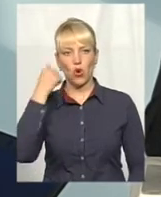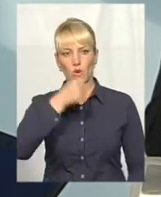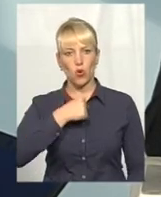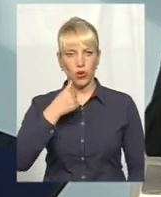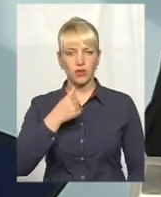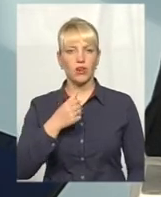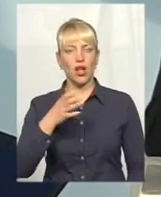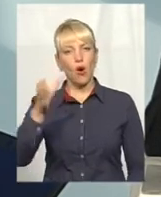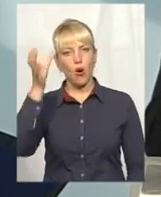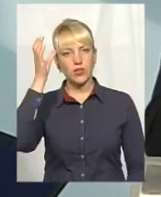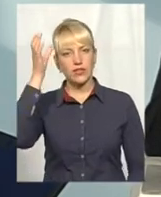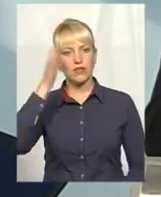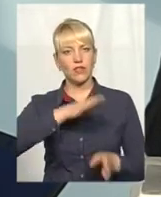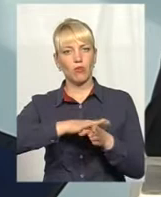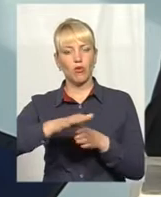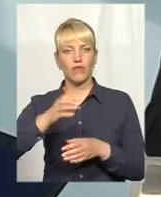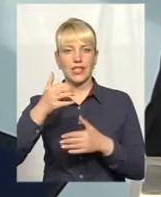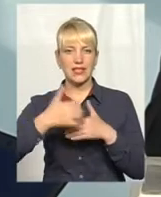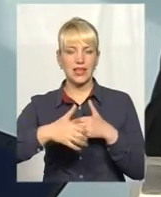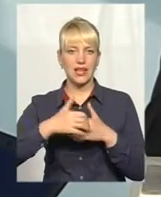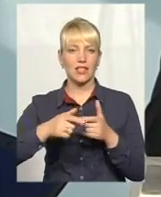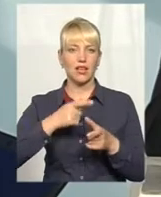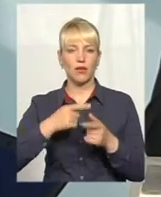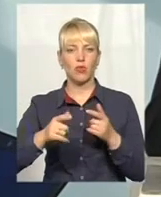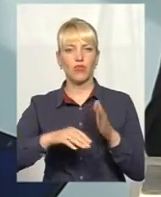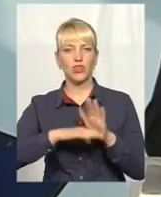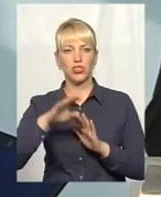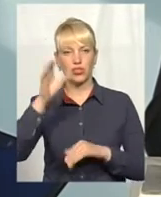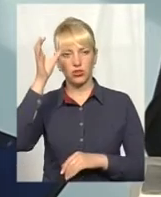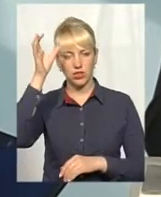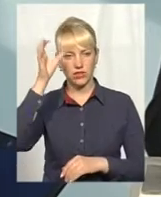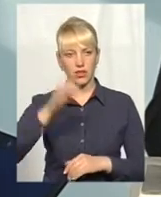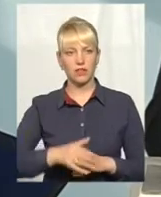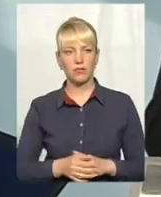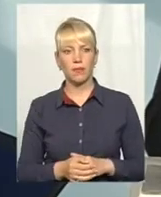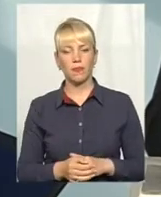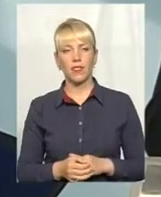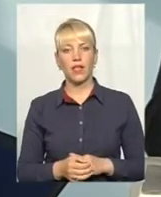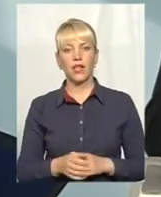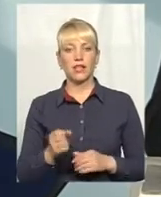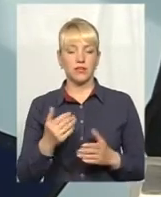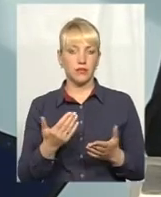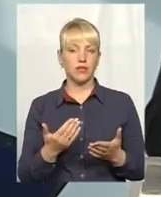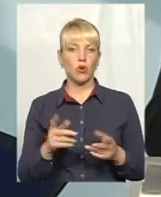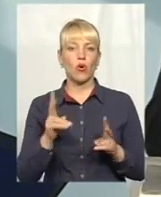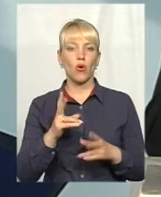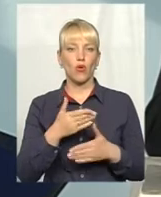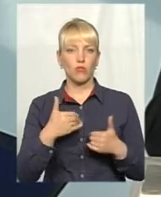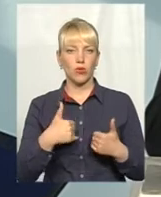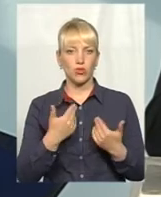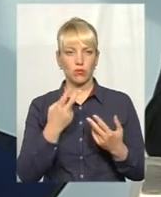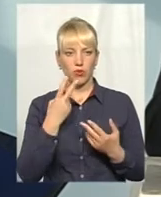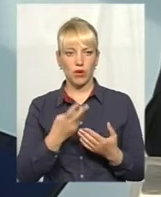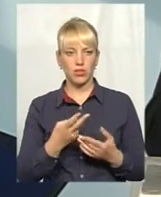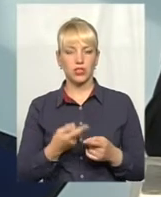освіта повна, середня або вища освіта. А в принципі, кого ми хочемо бачити